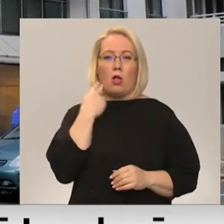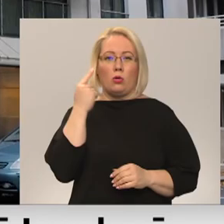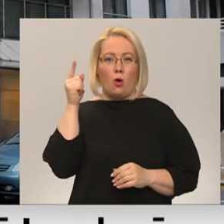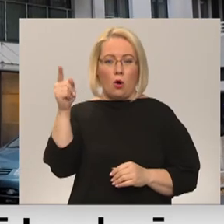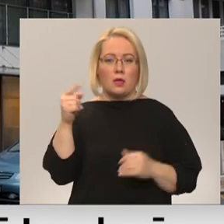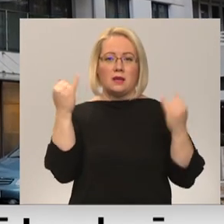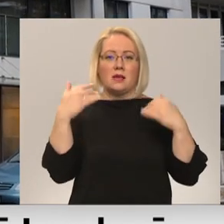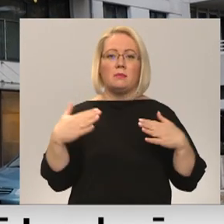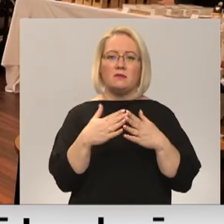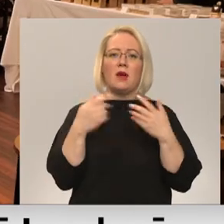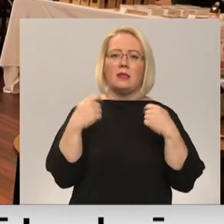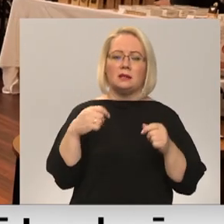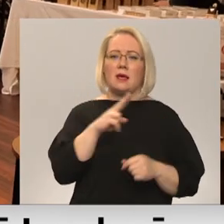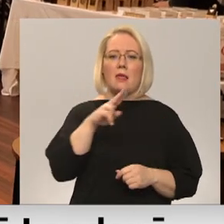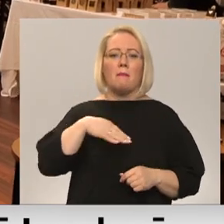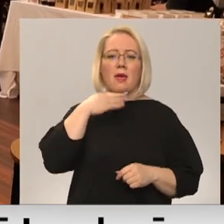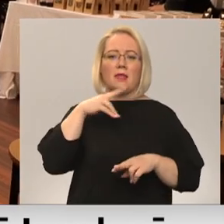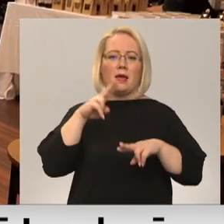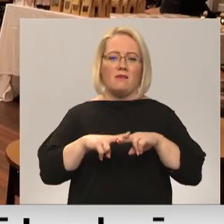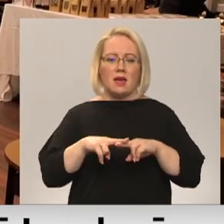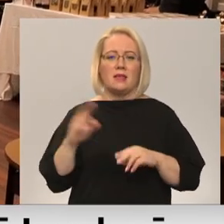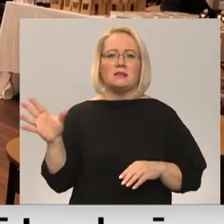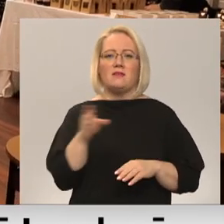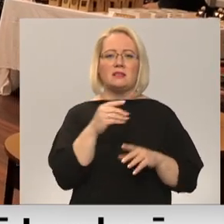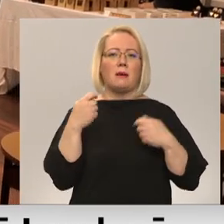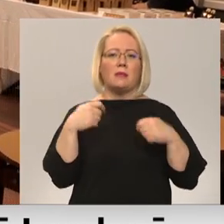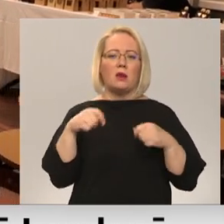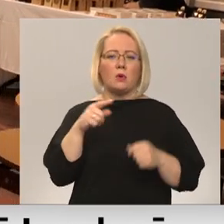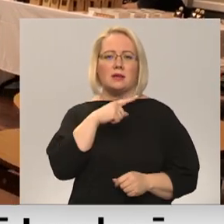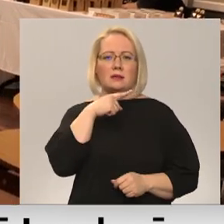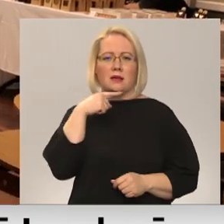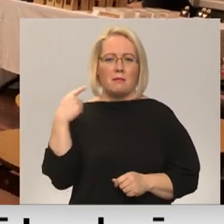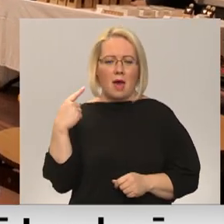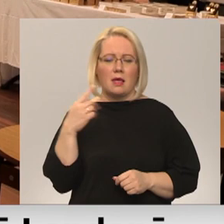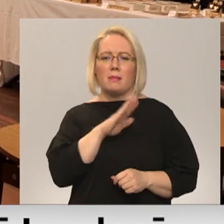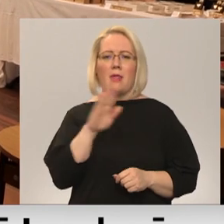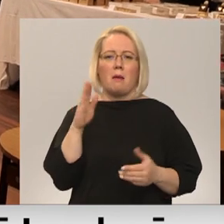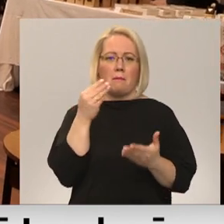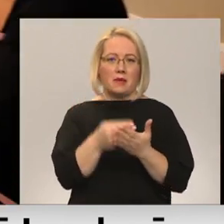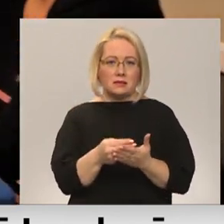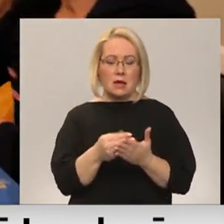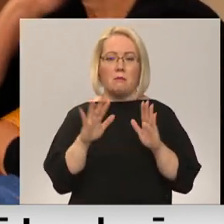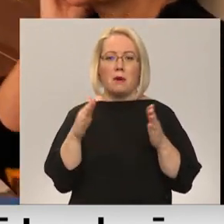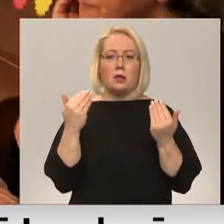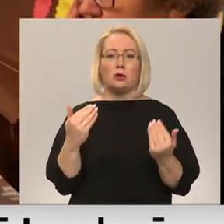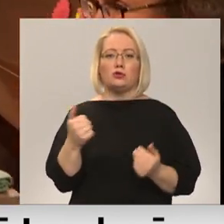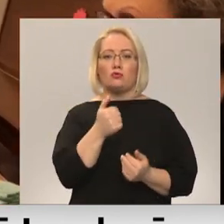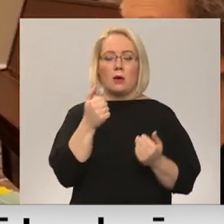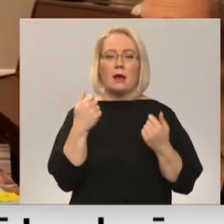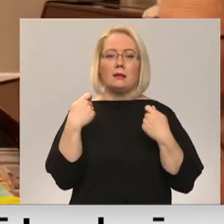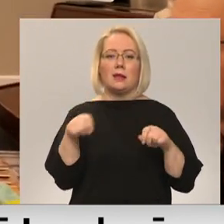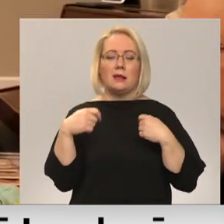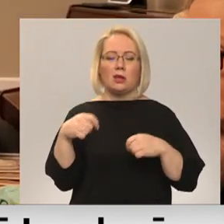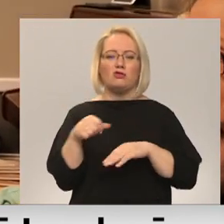tirdziņos parasti nepietiek vietas ne visiem tirgoties gribētājiem, ne pircējiem, taču šogad tirdziņš dēja